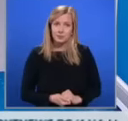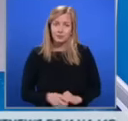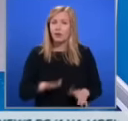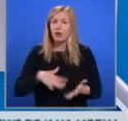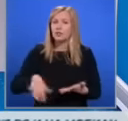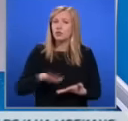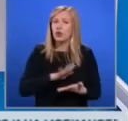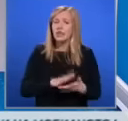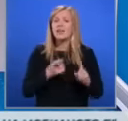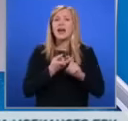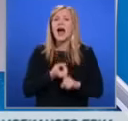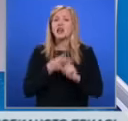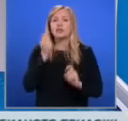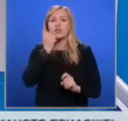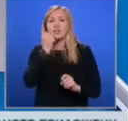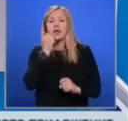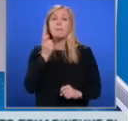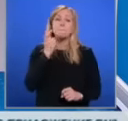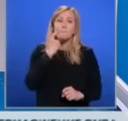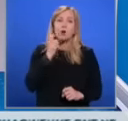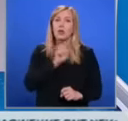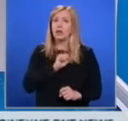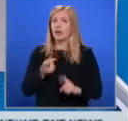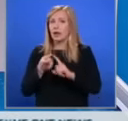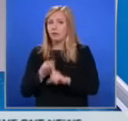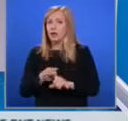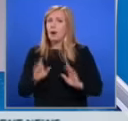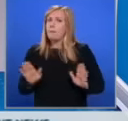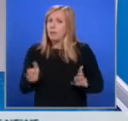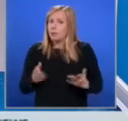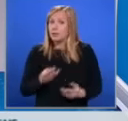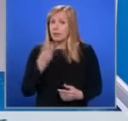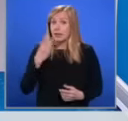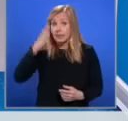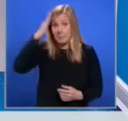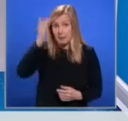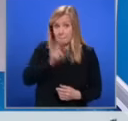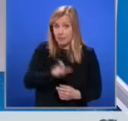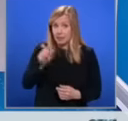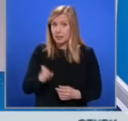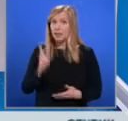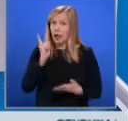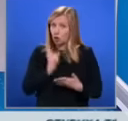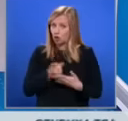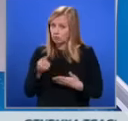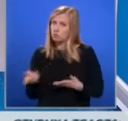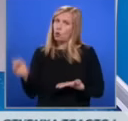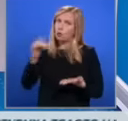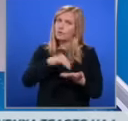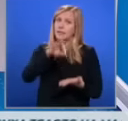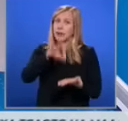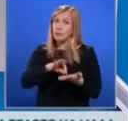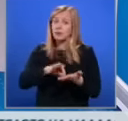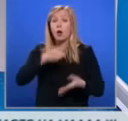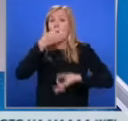Ситуацията в Карловските села Богдан и Кравелово мобилизират трима министри. Наложи се те да отидат на място, за да обяснят